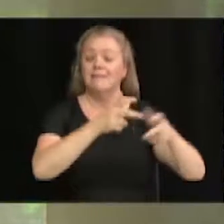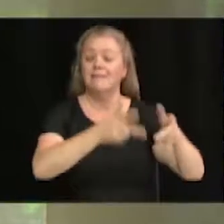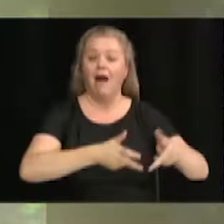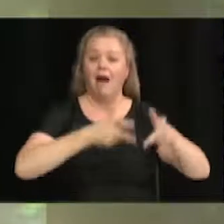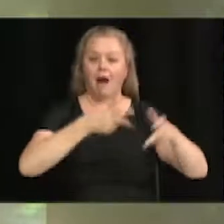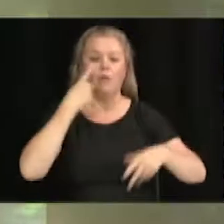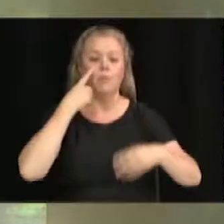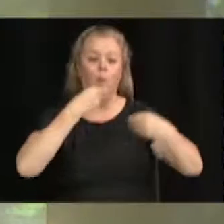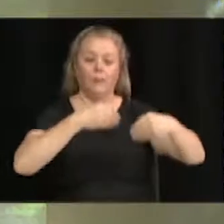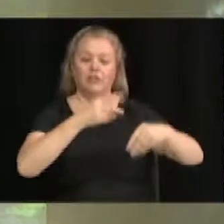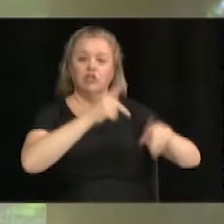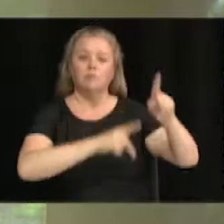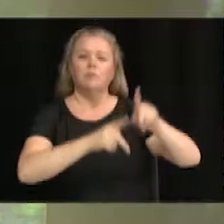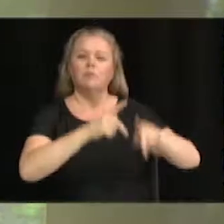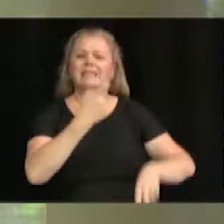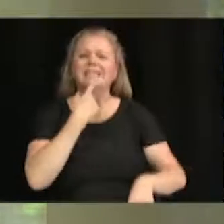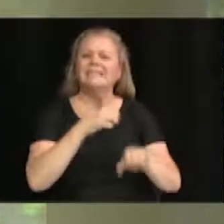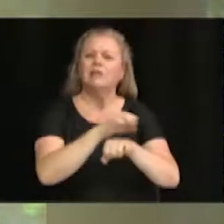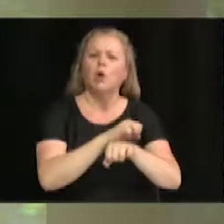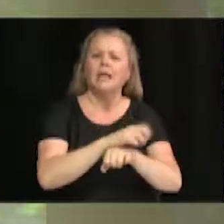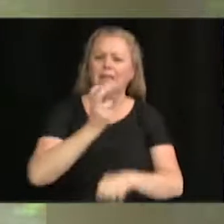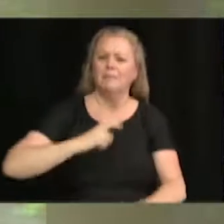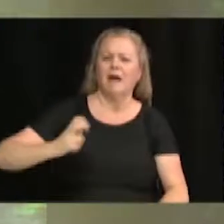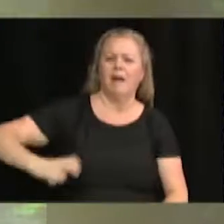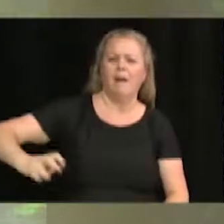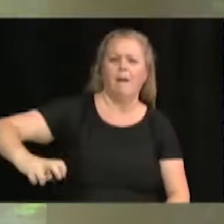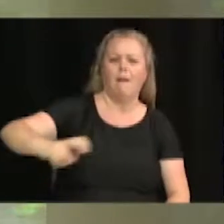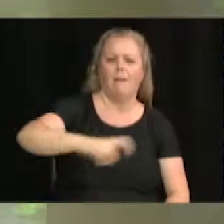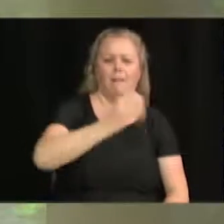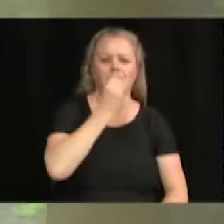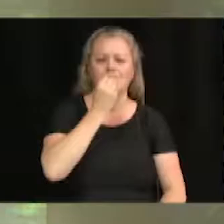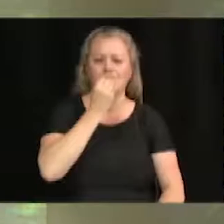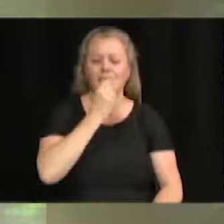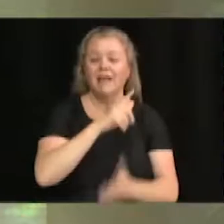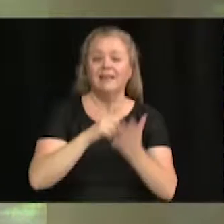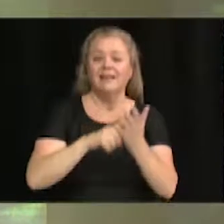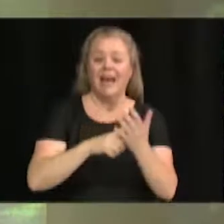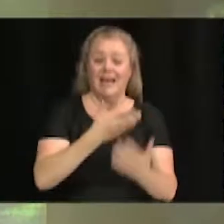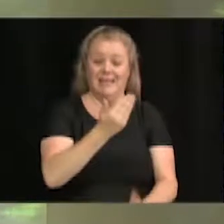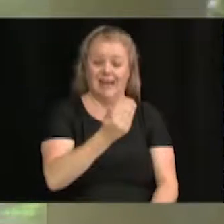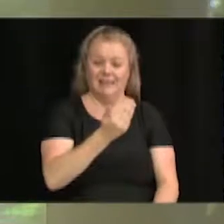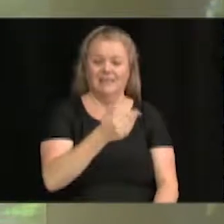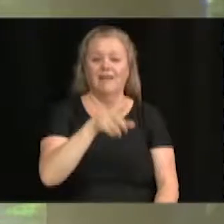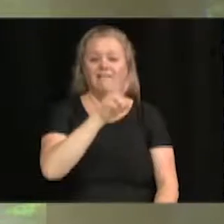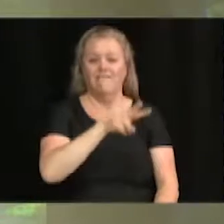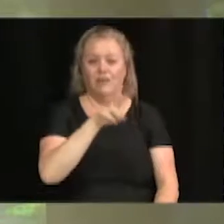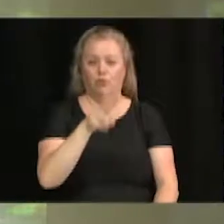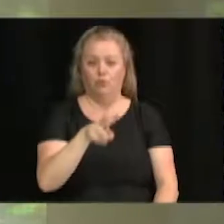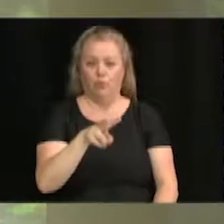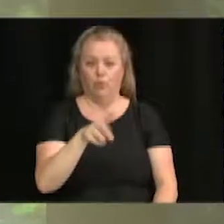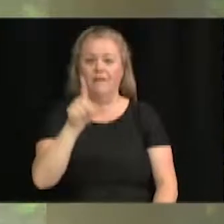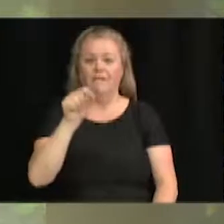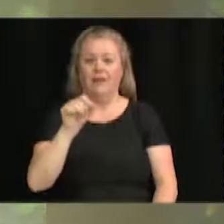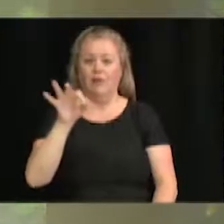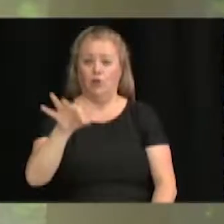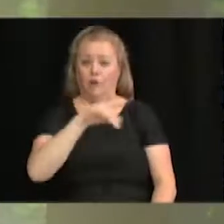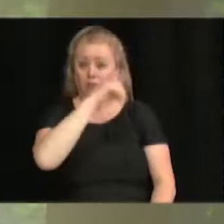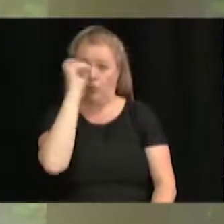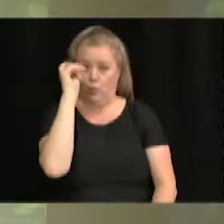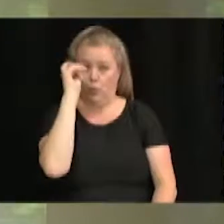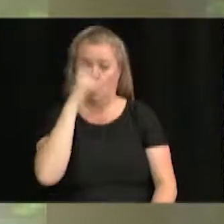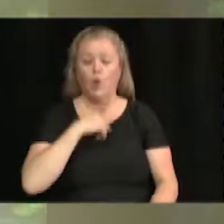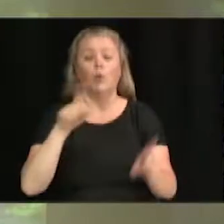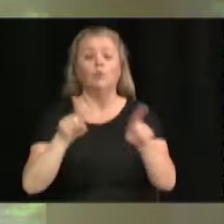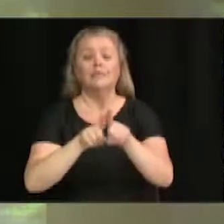organisé par la Balade Gourmande qui aura lieu les 15, 22, 29 août ainsi que les 5, 12 et